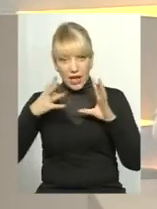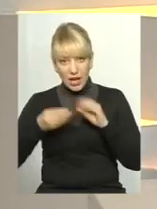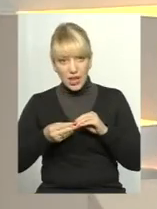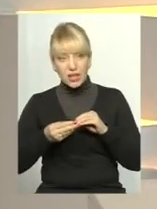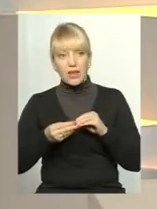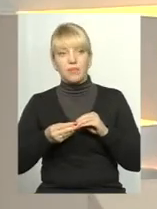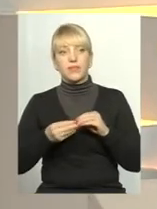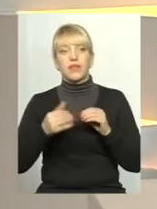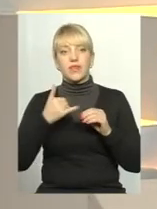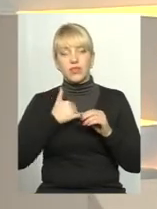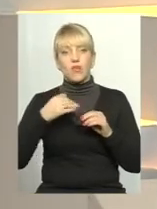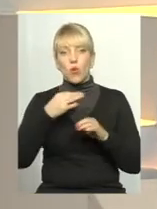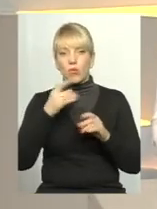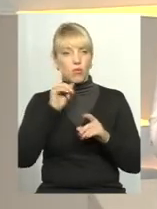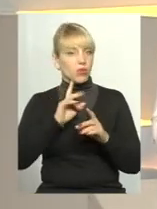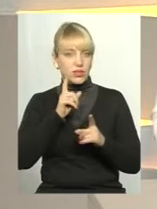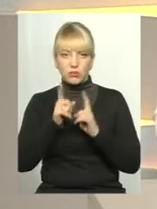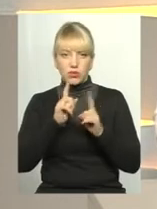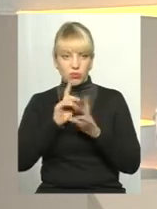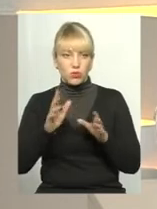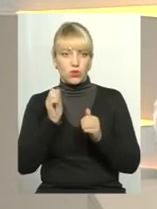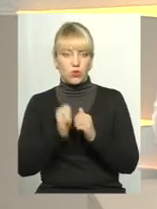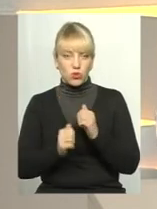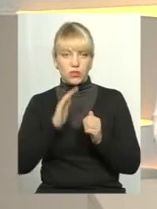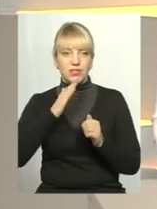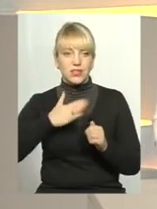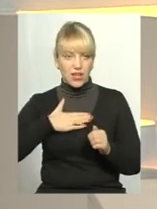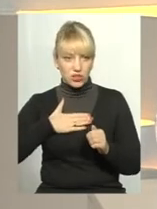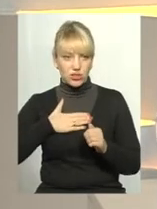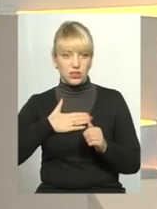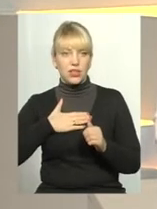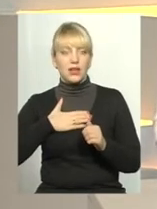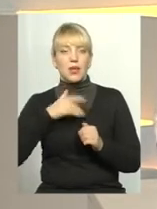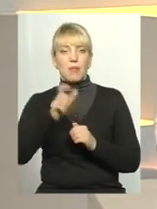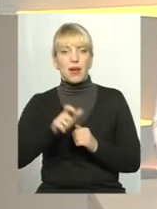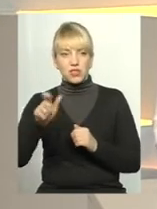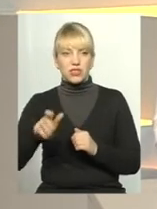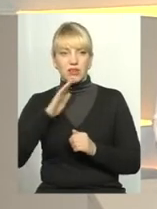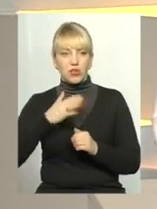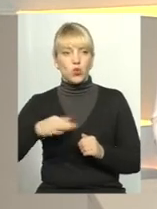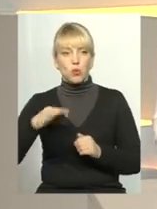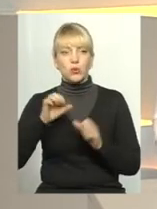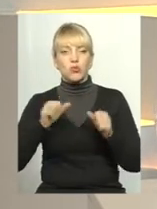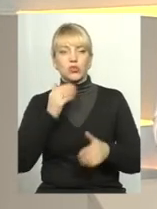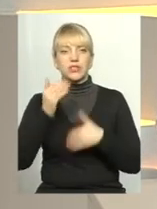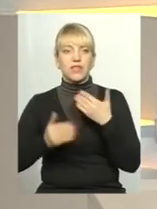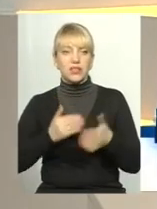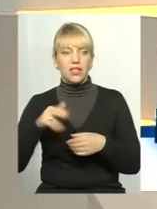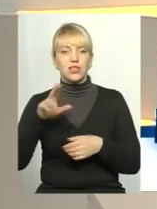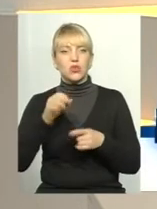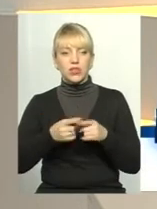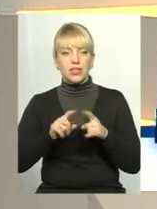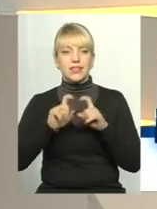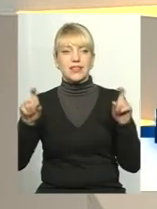картина в нашій області не зміниться. Кожен з наших мешканців в нашій області може звертатись до тих